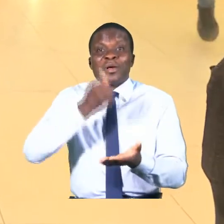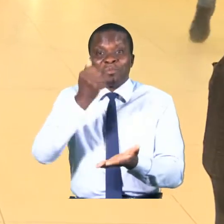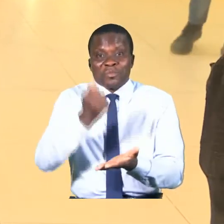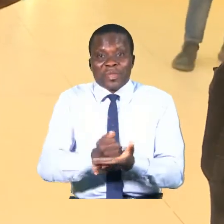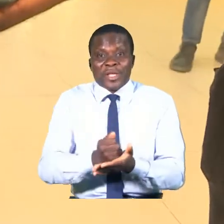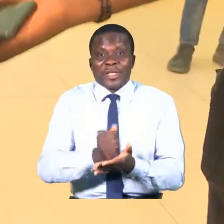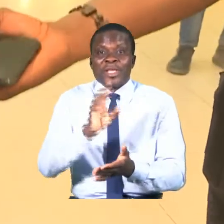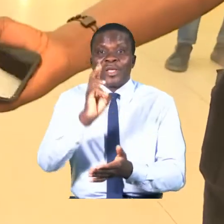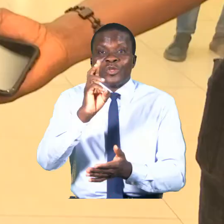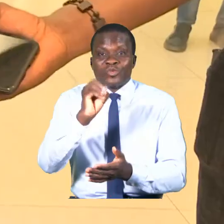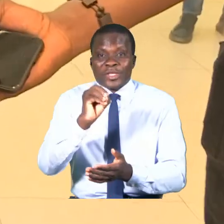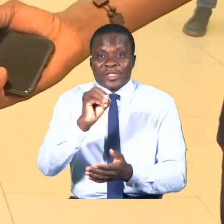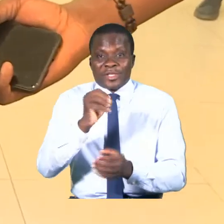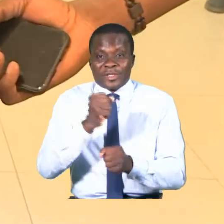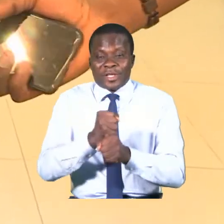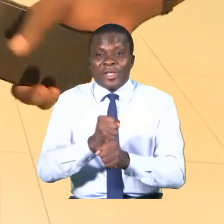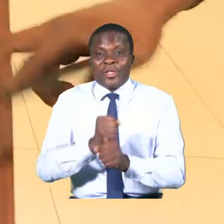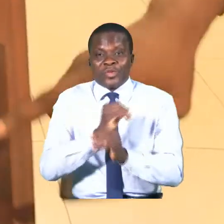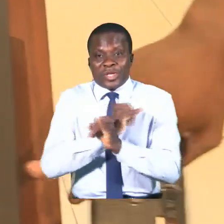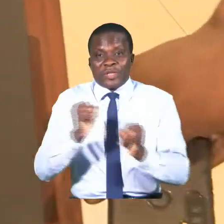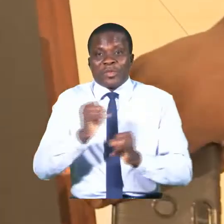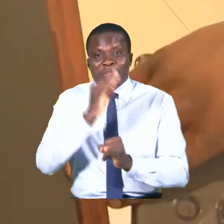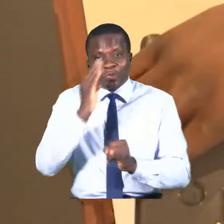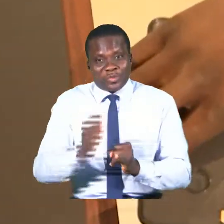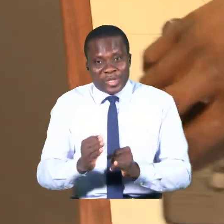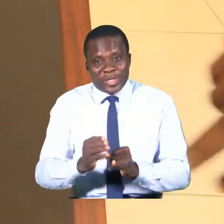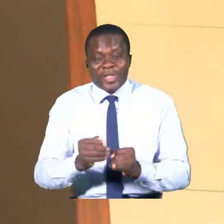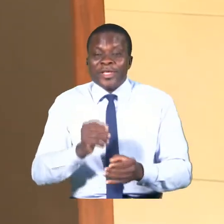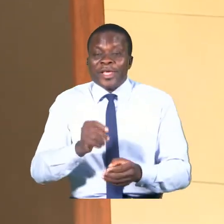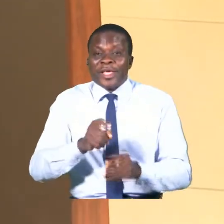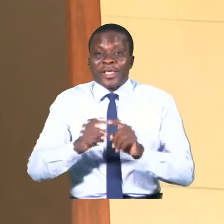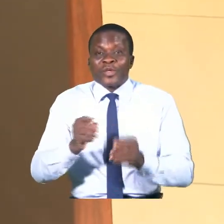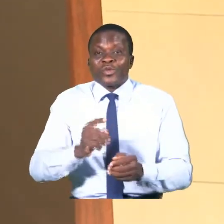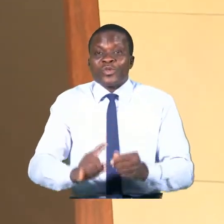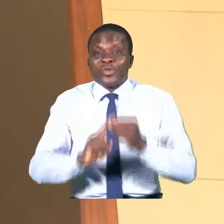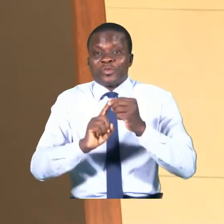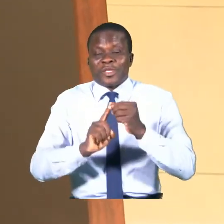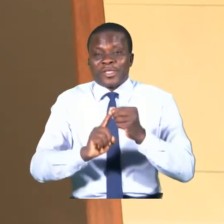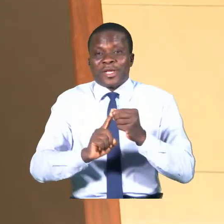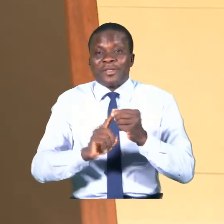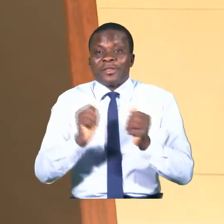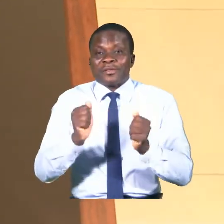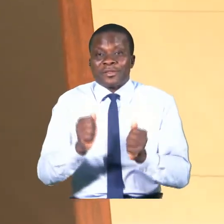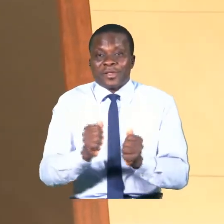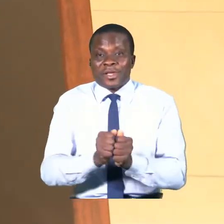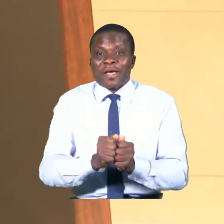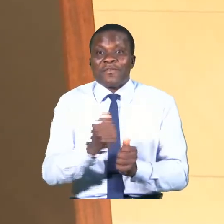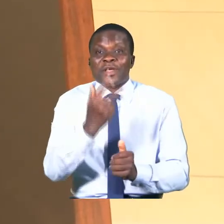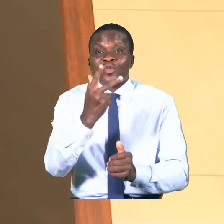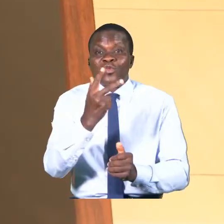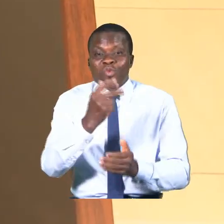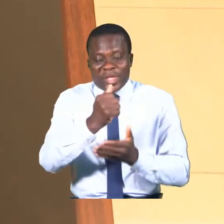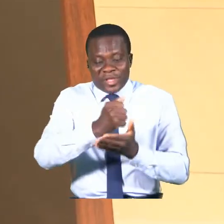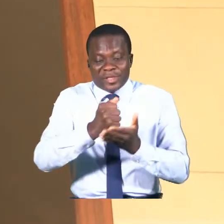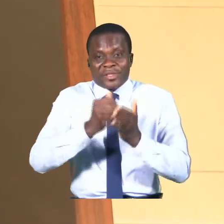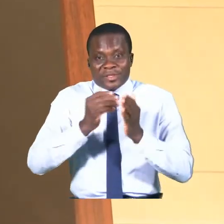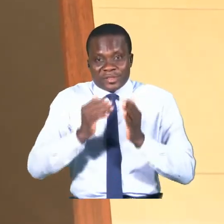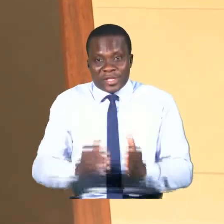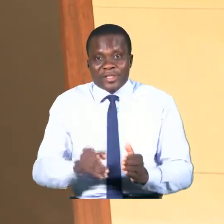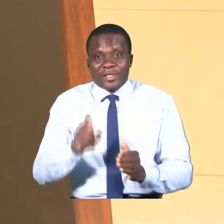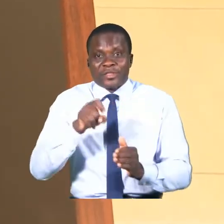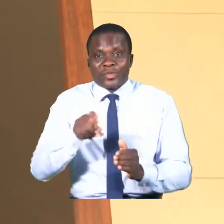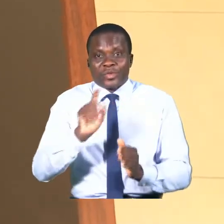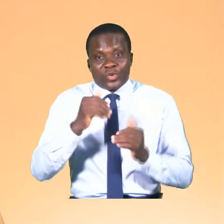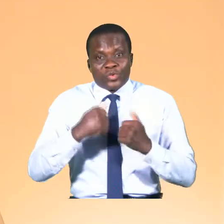soixantenaire de l'indépendance du Bénin et Ration Spéciale avec trois artistes que nous avons